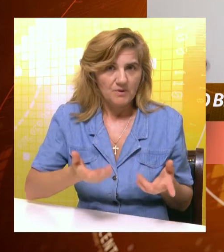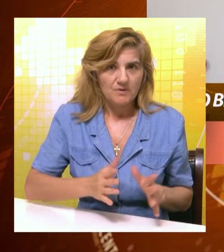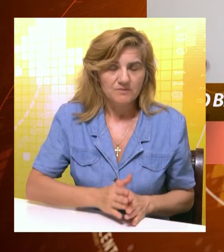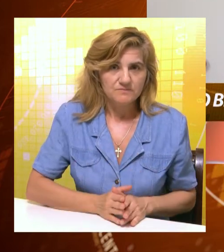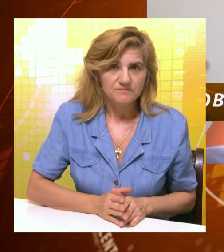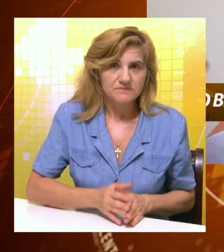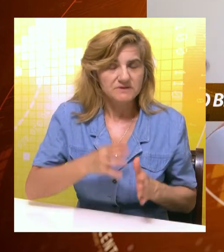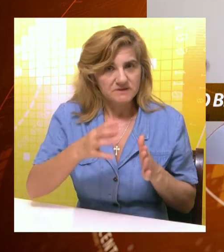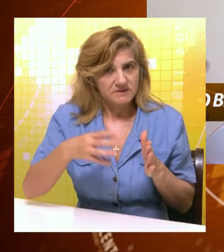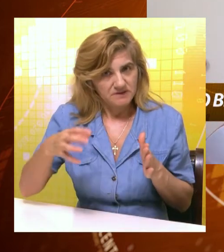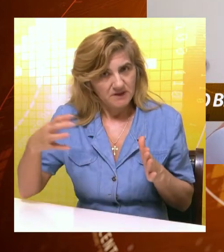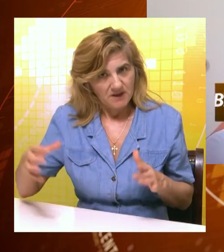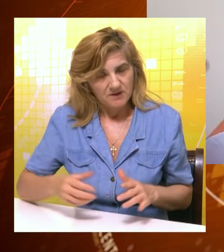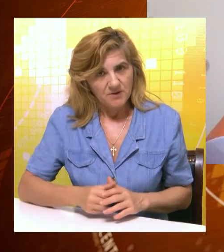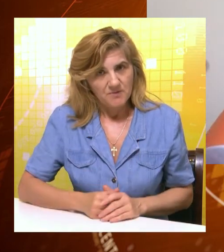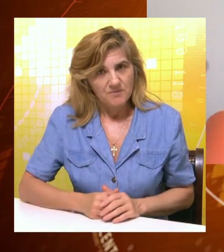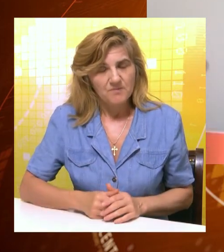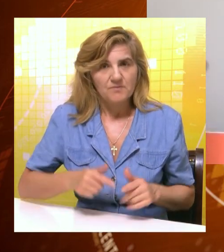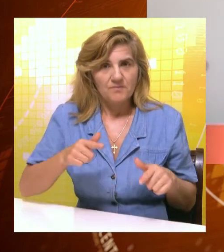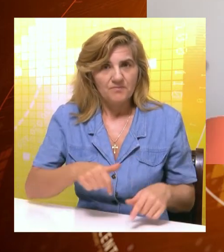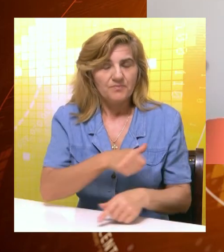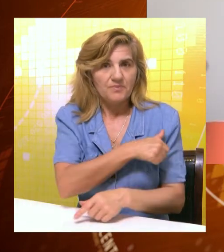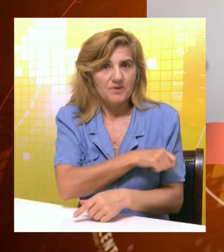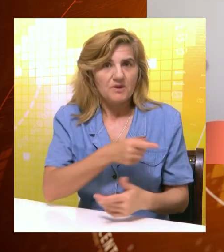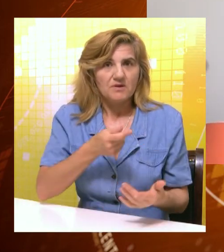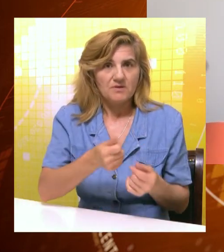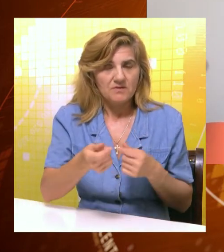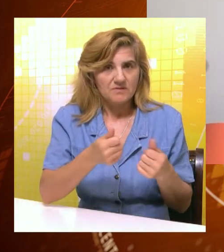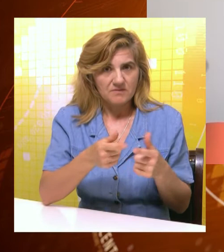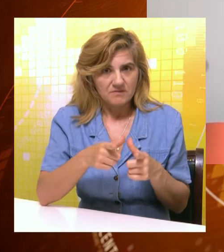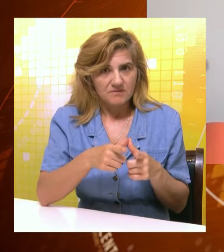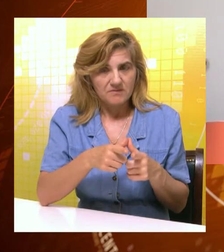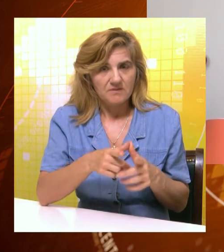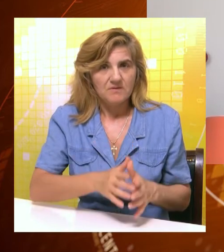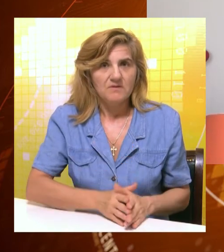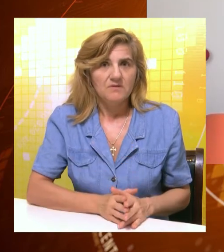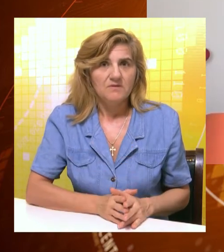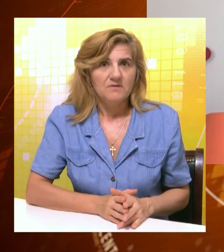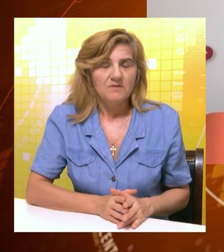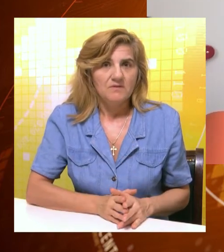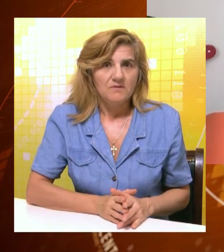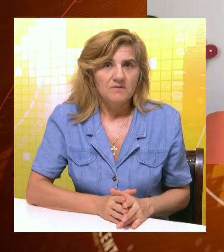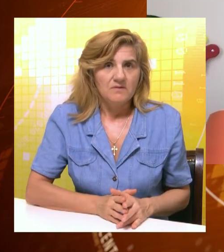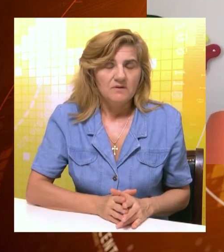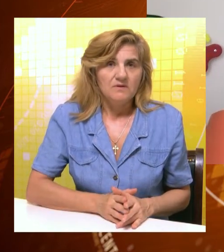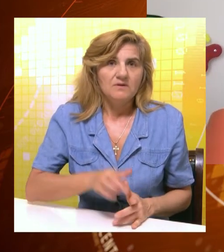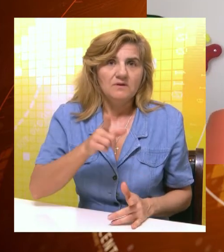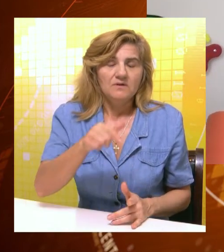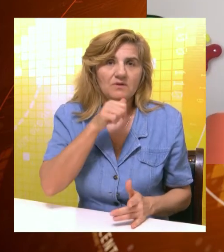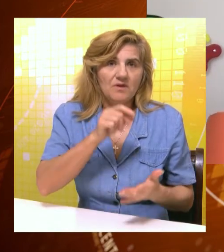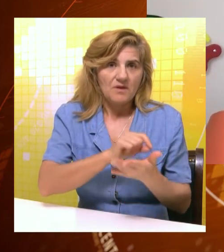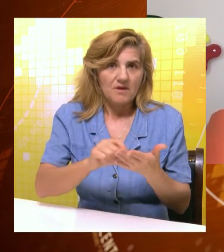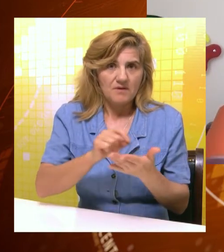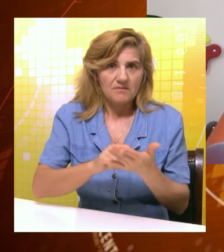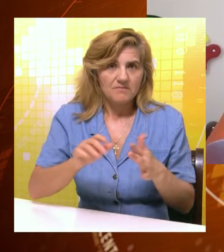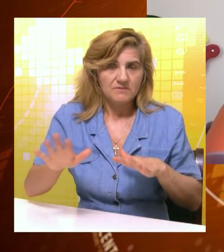nas sad već tradicionalno. Ove godine se finansira projektno. Projekat je